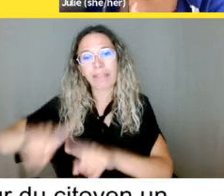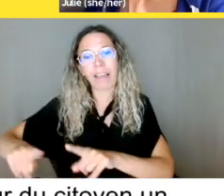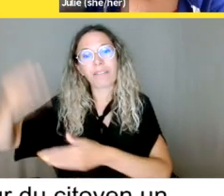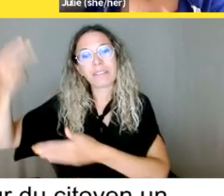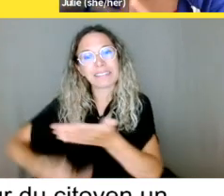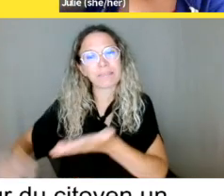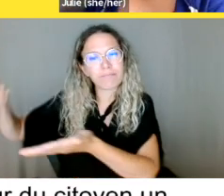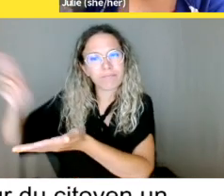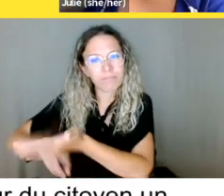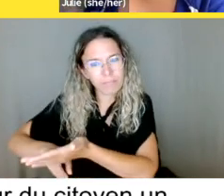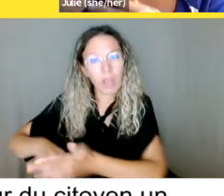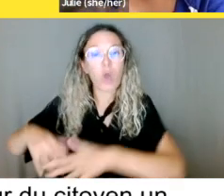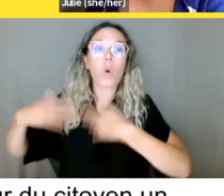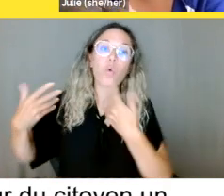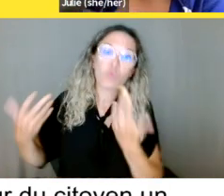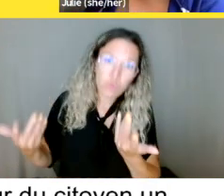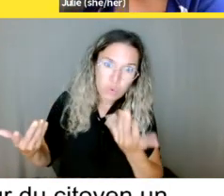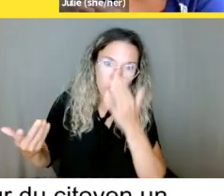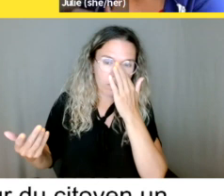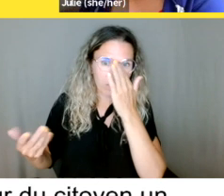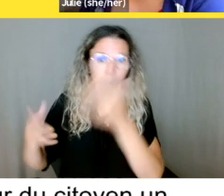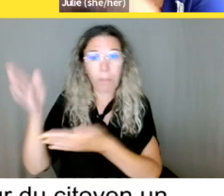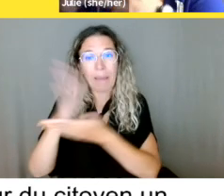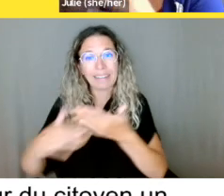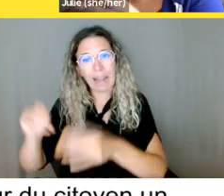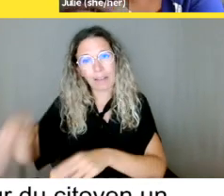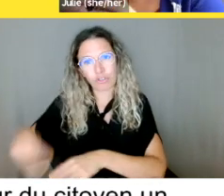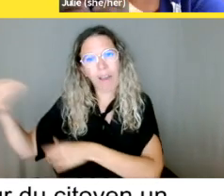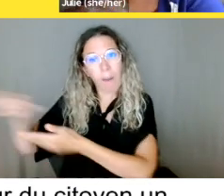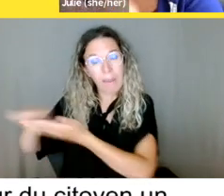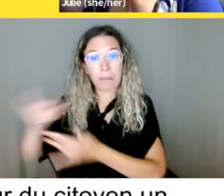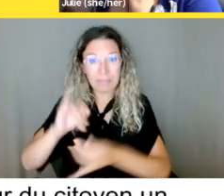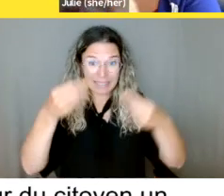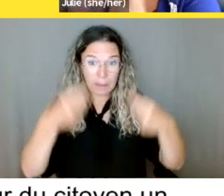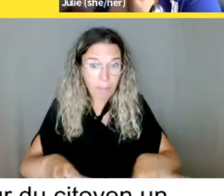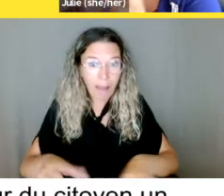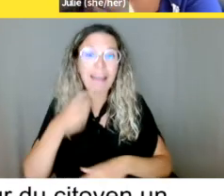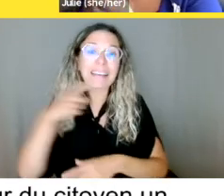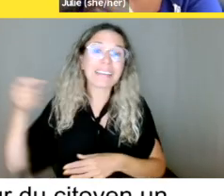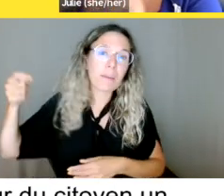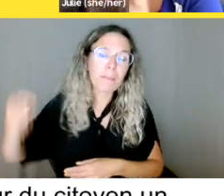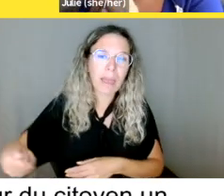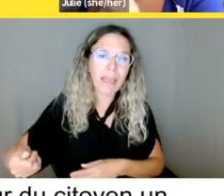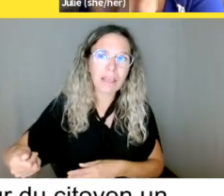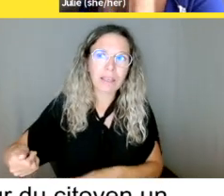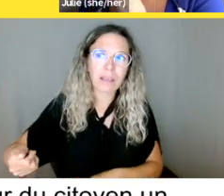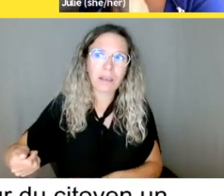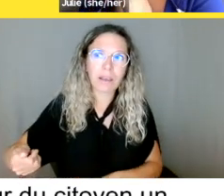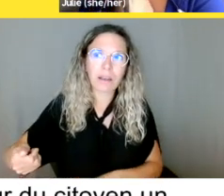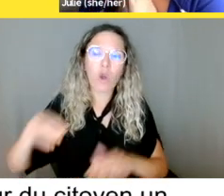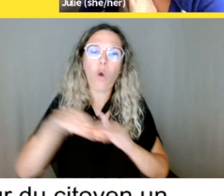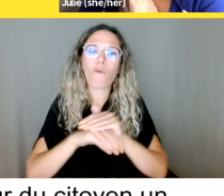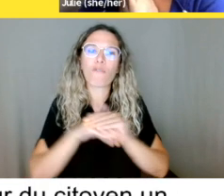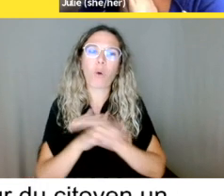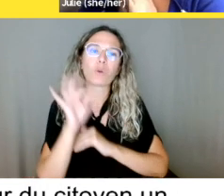va être payé par un fonds spécial au Québec réservé uniquement pour les actions collectives. Donc, au